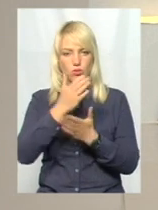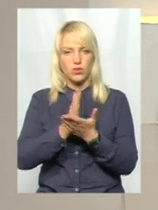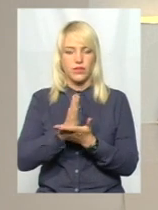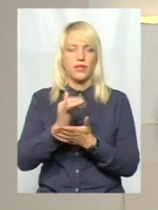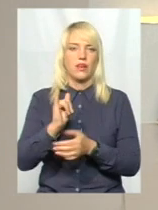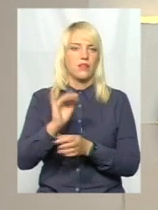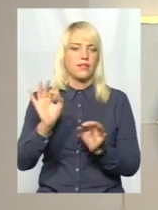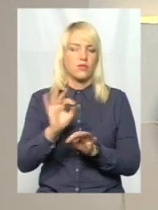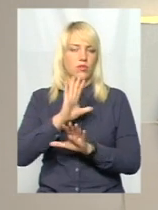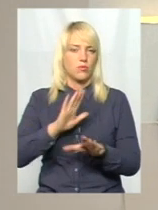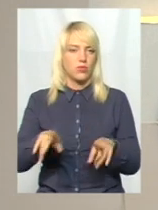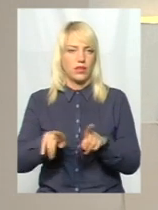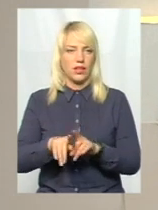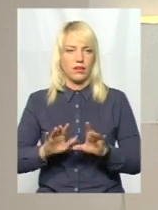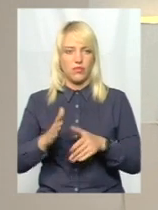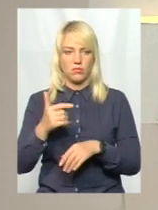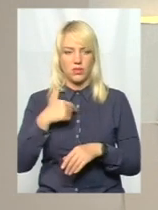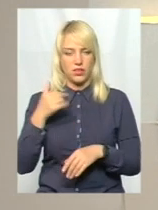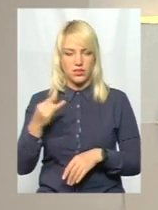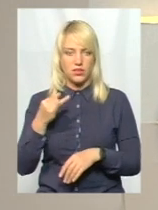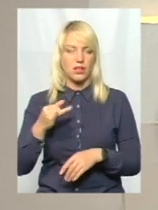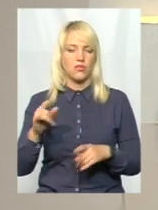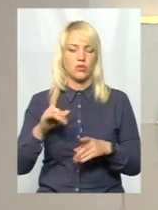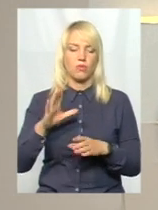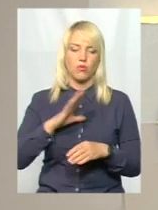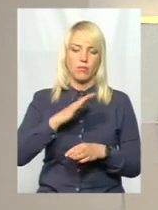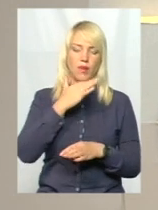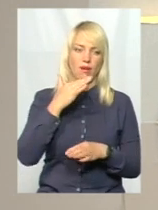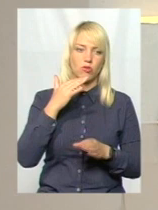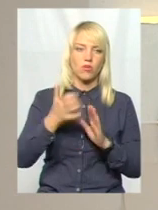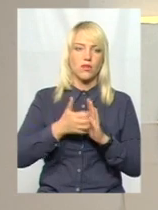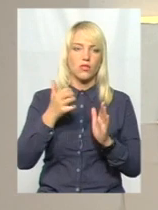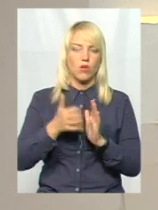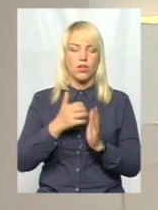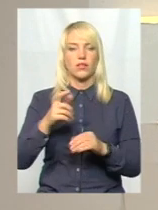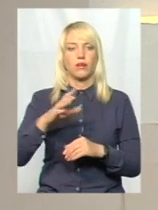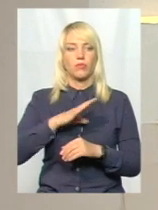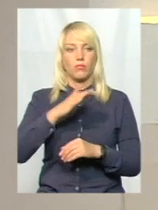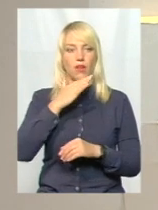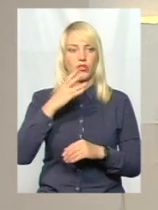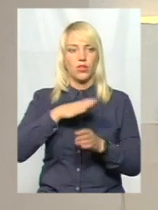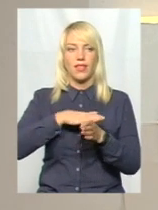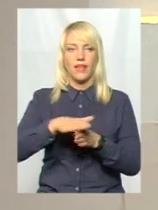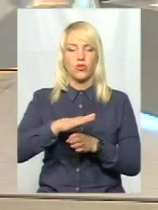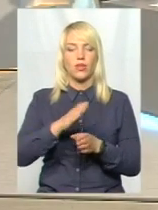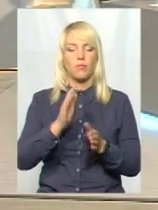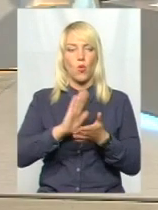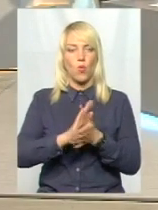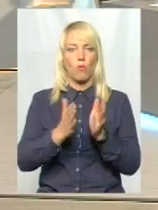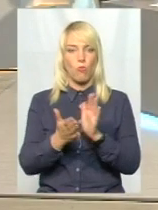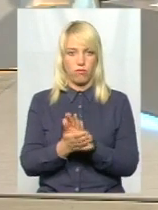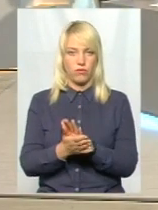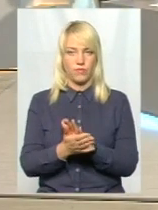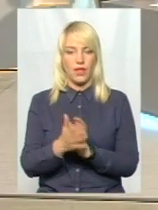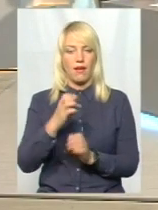те, що зрозуміло, що було багато недоліків і було багато недотримано умов. Але от